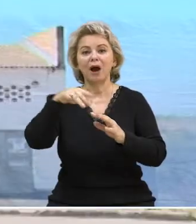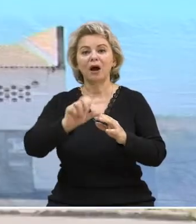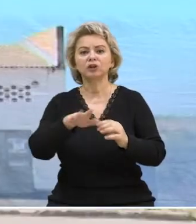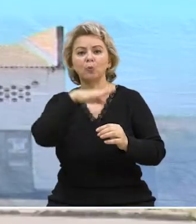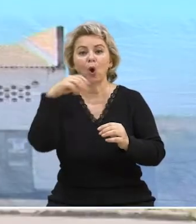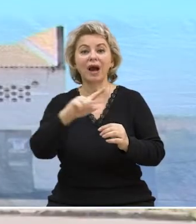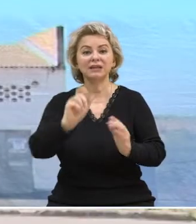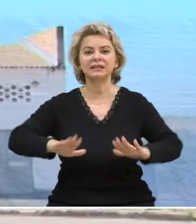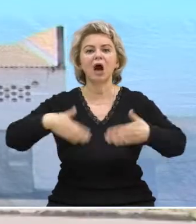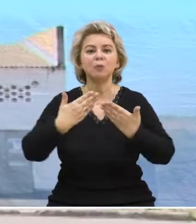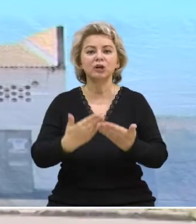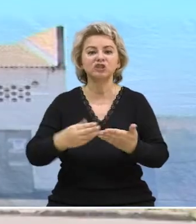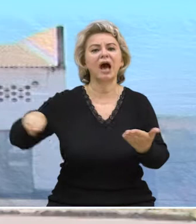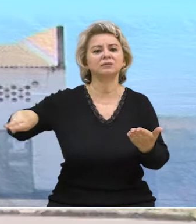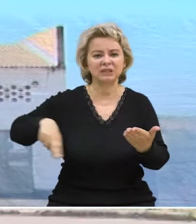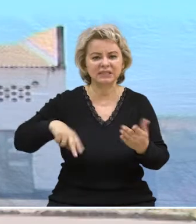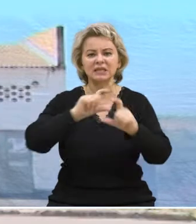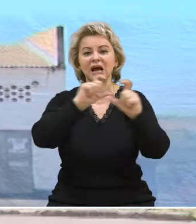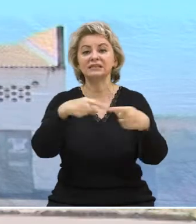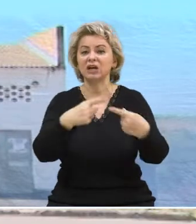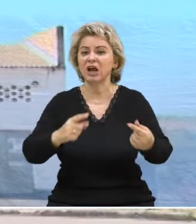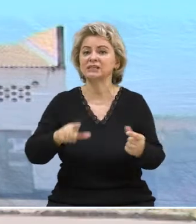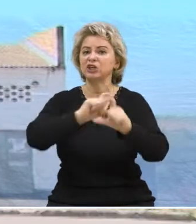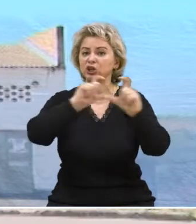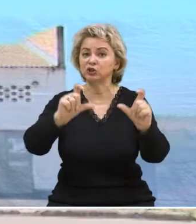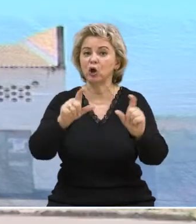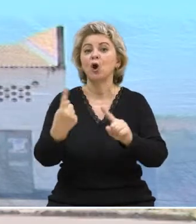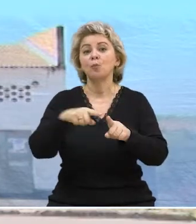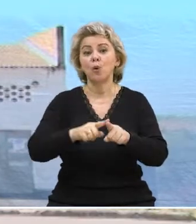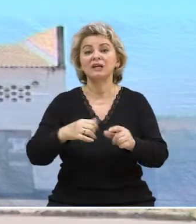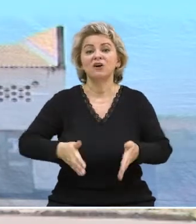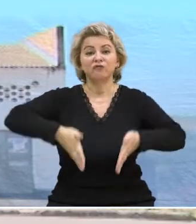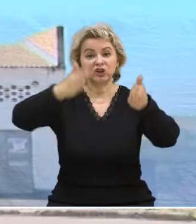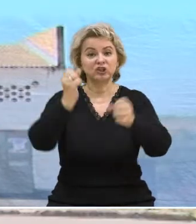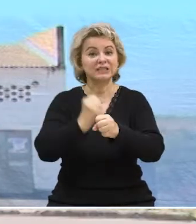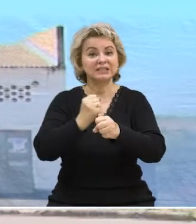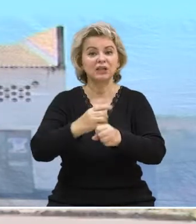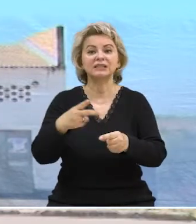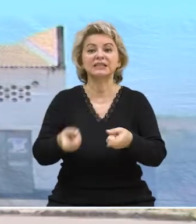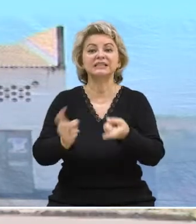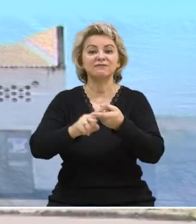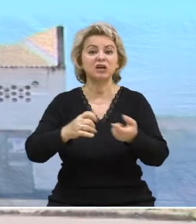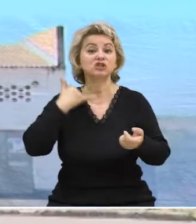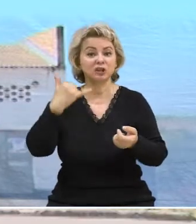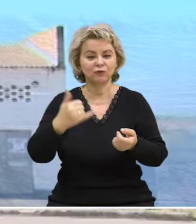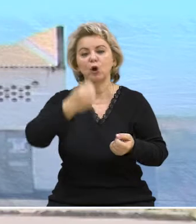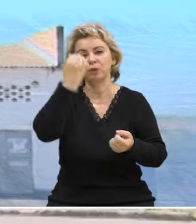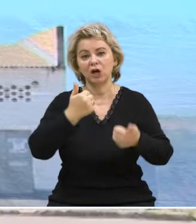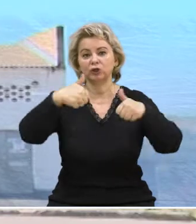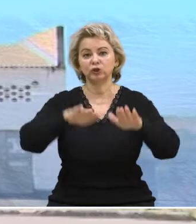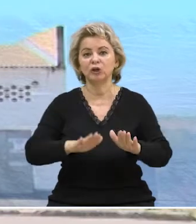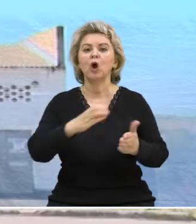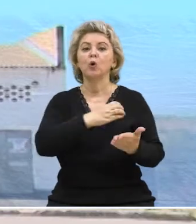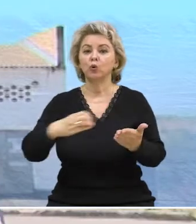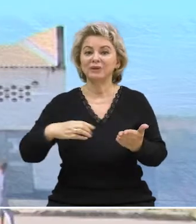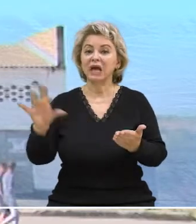Хутора-Богатов неоднократно обращались в администрацию разной инстанции по установке вышки сотовой связи в Хуторе-Богатове. И благодаря